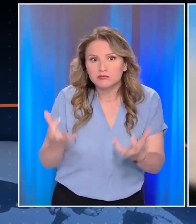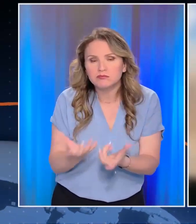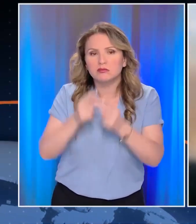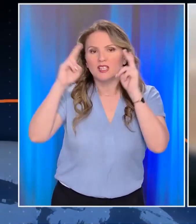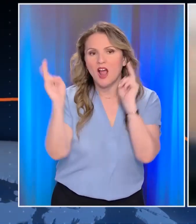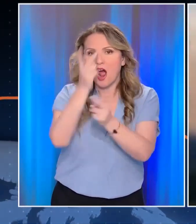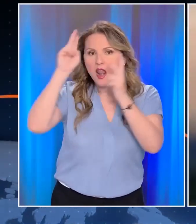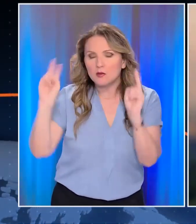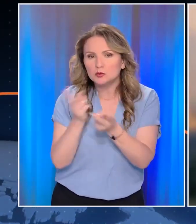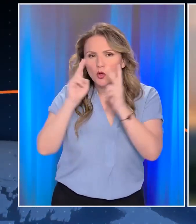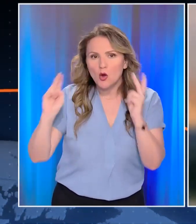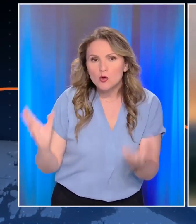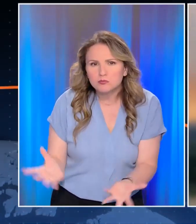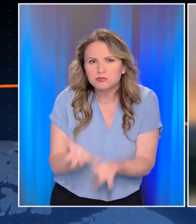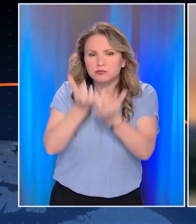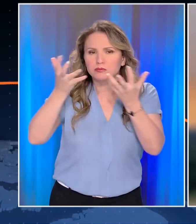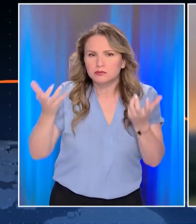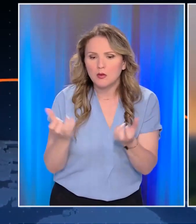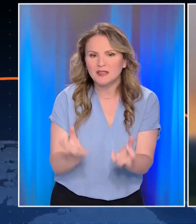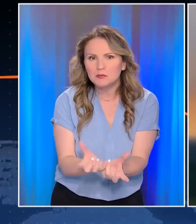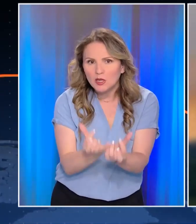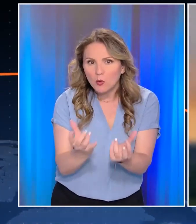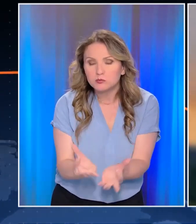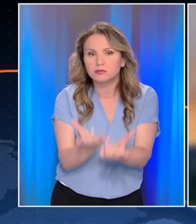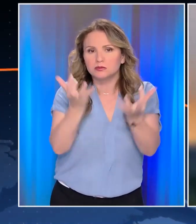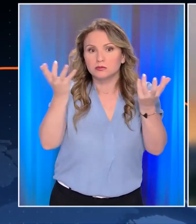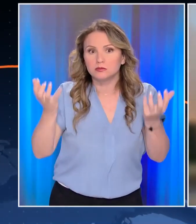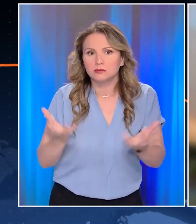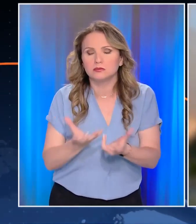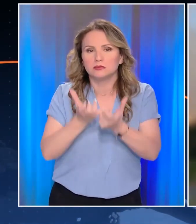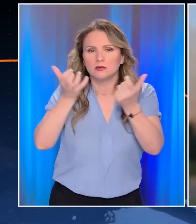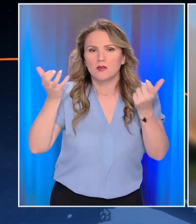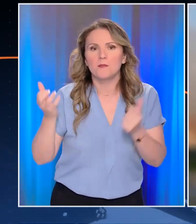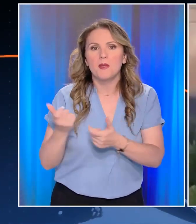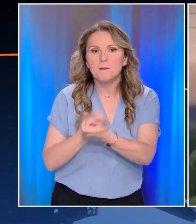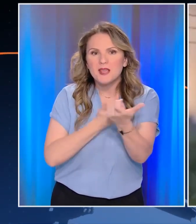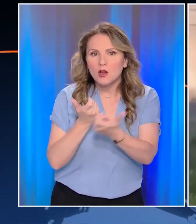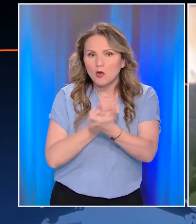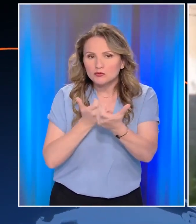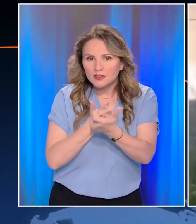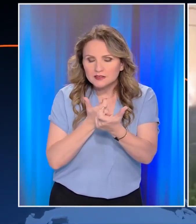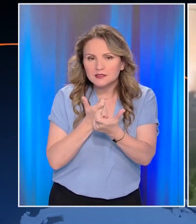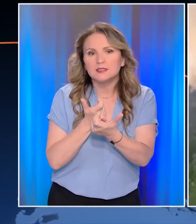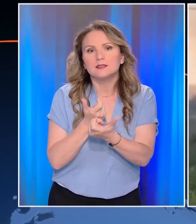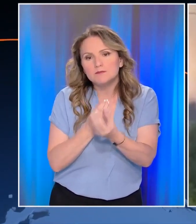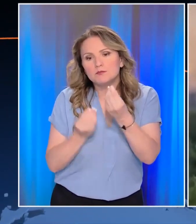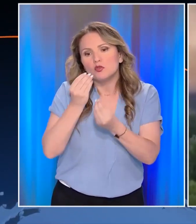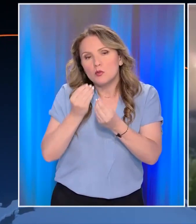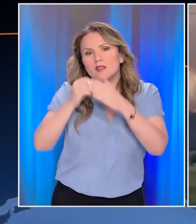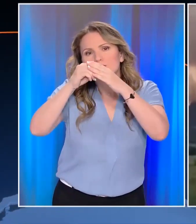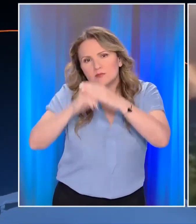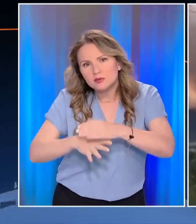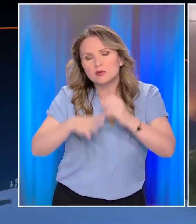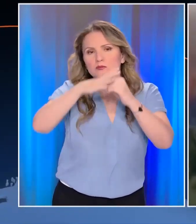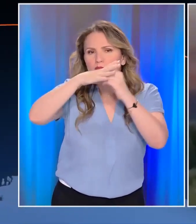ενδύνονται όσο περνάει η ώρα. Τώρα ουσιαστικά η πυροσβεστική υπηρεσία, όπως λέμε, βασίστε κυρίως στα εναέρια αυτά μέσα που